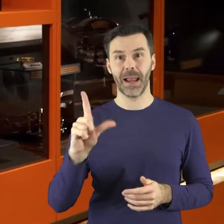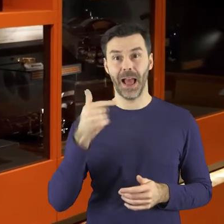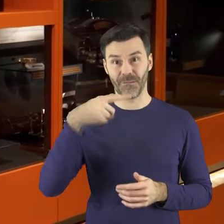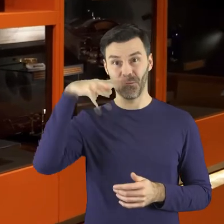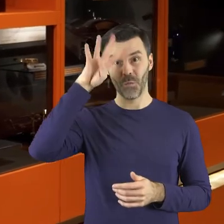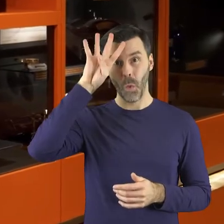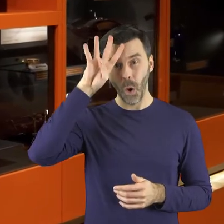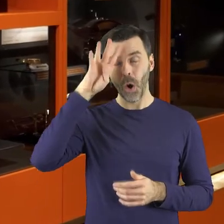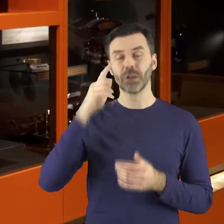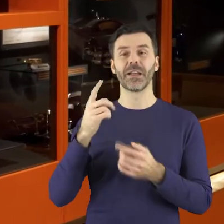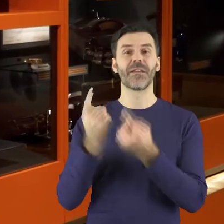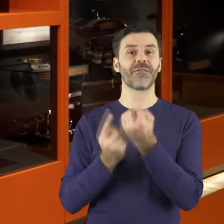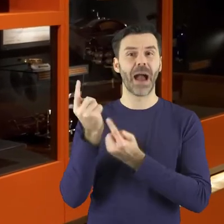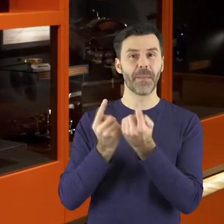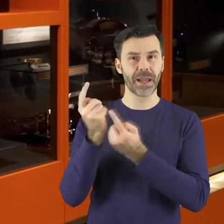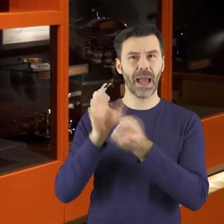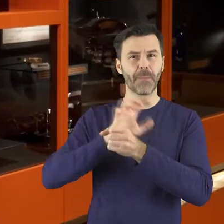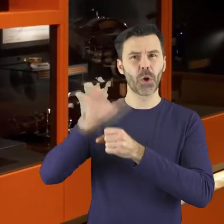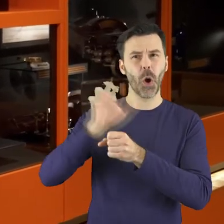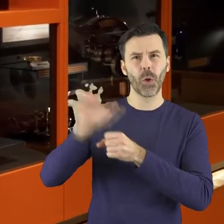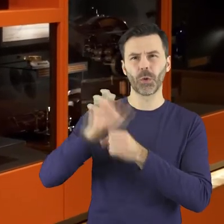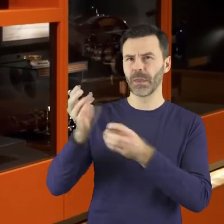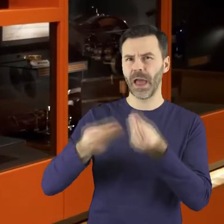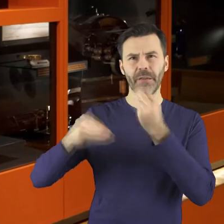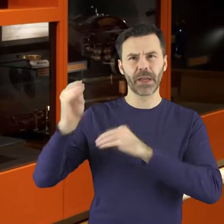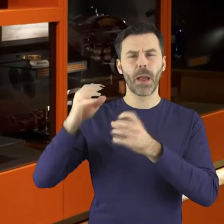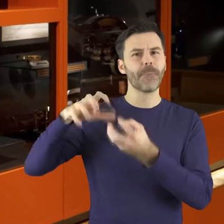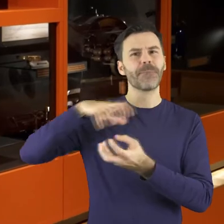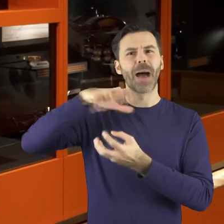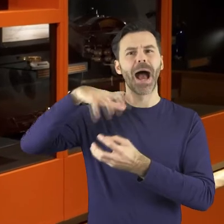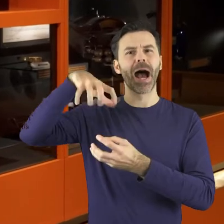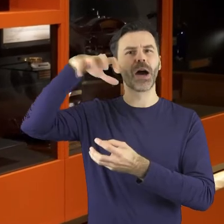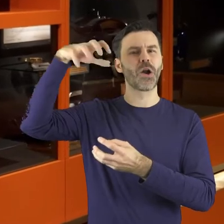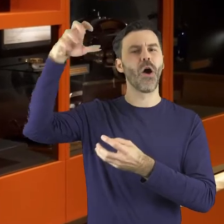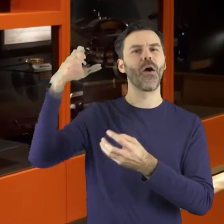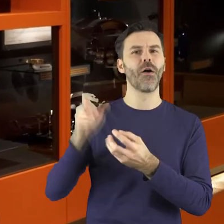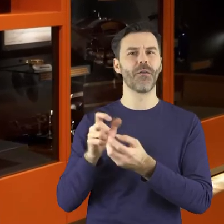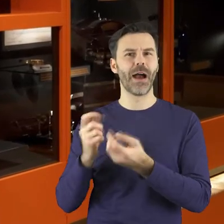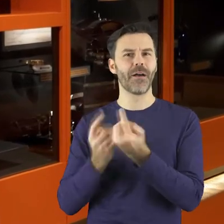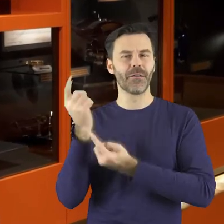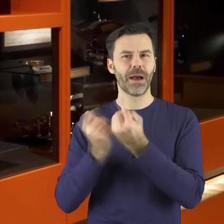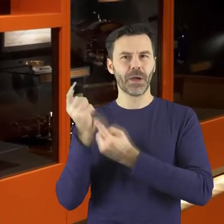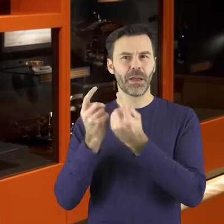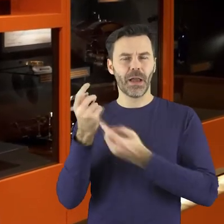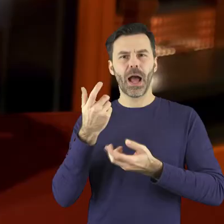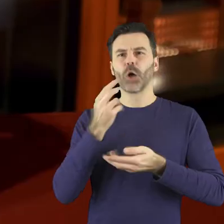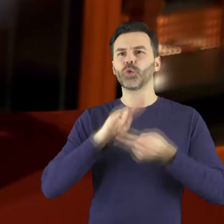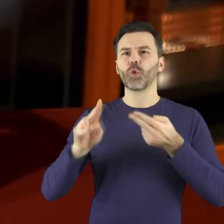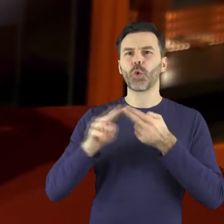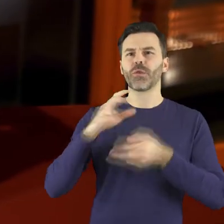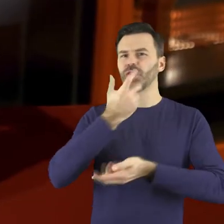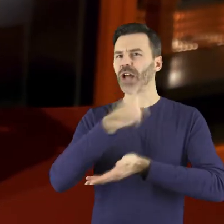prym w produkcji tego typu towarów wiodła parowa fabryka cukrów i czekolady Arkadia.